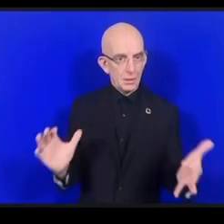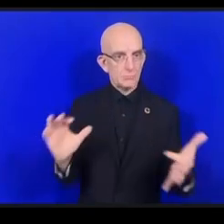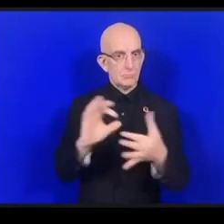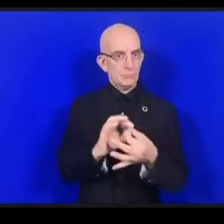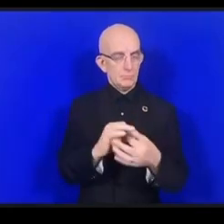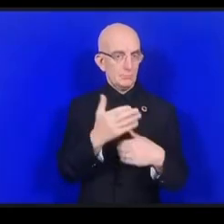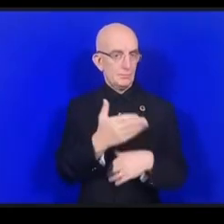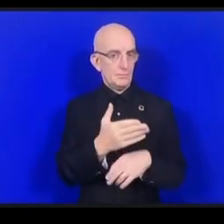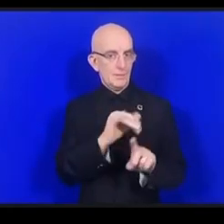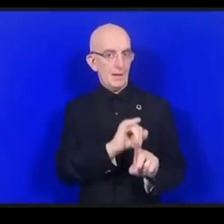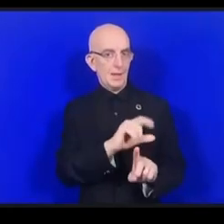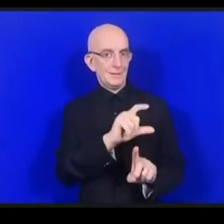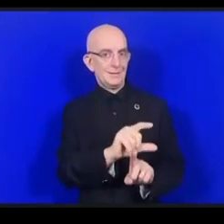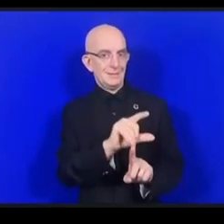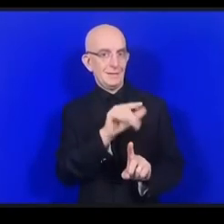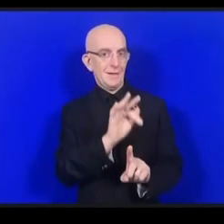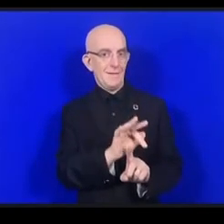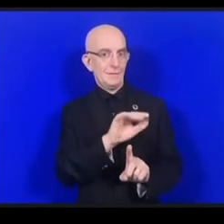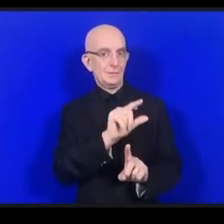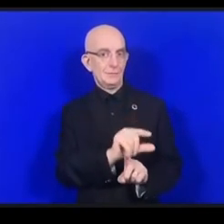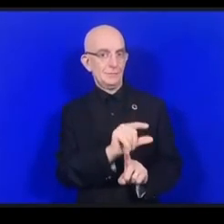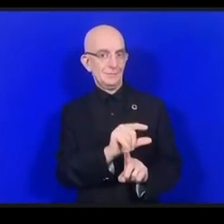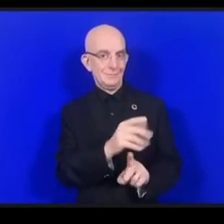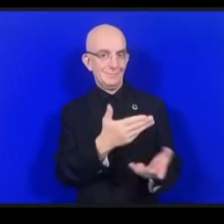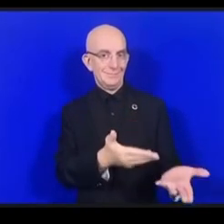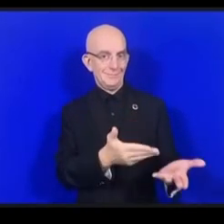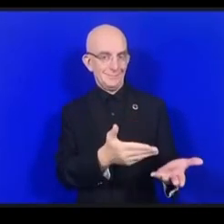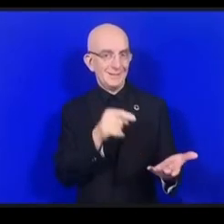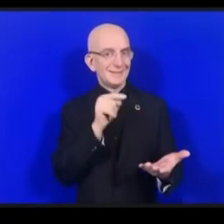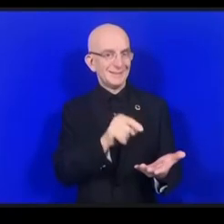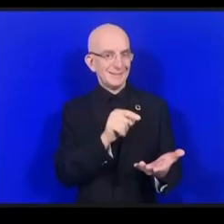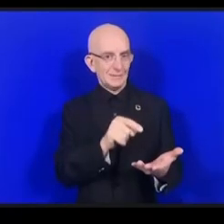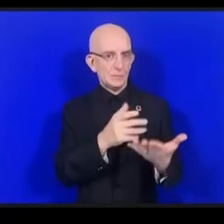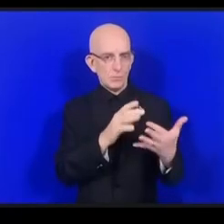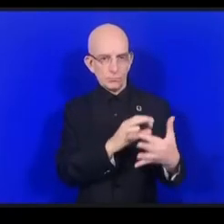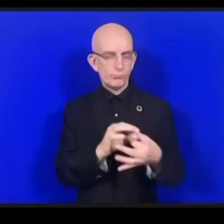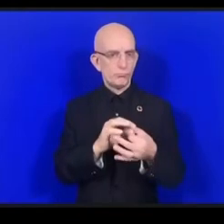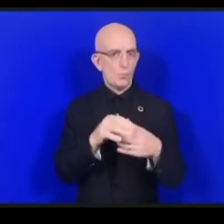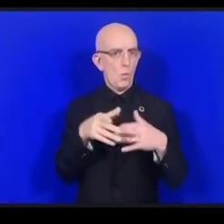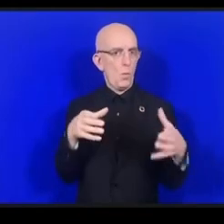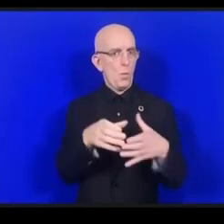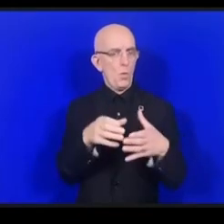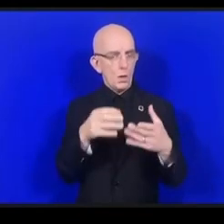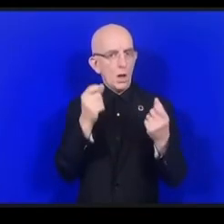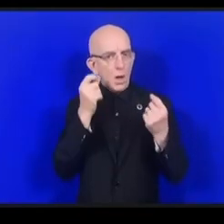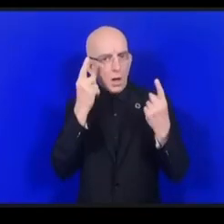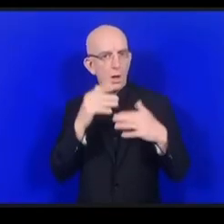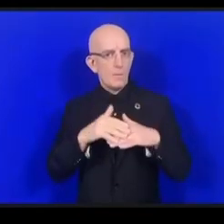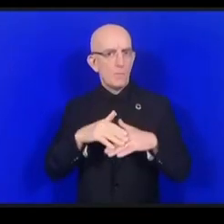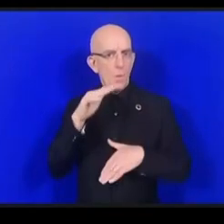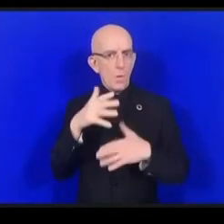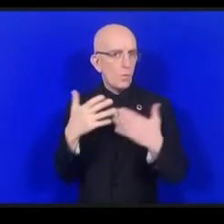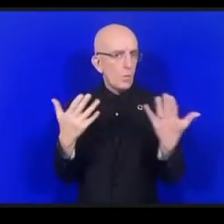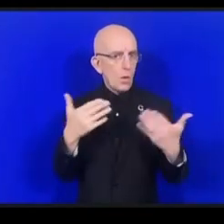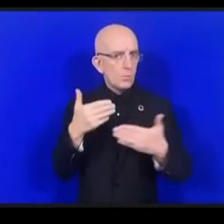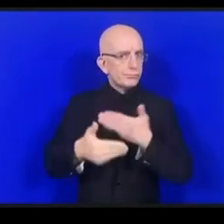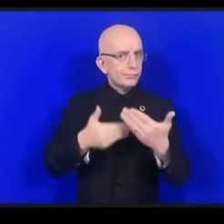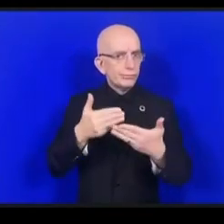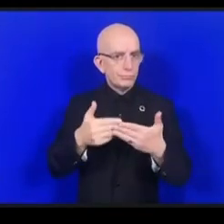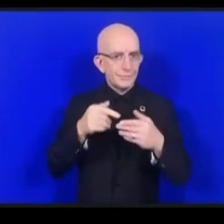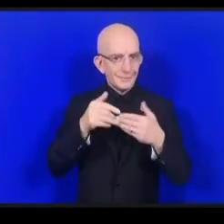فنحن نريد للشباب أن يفهموا هذه الأمور وأن يشاركوا في هذه